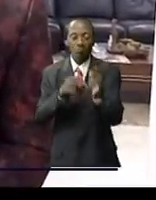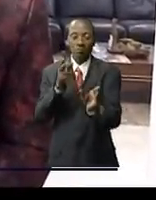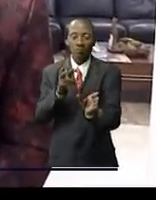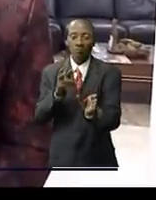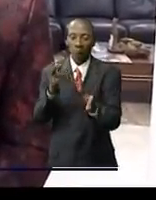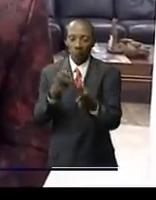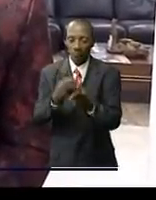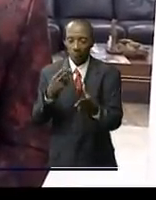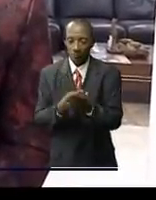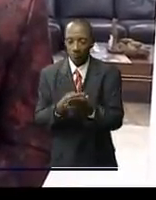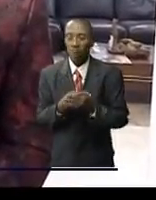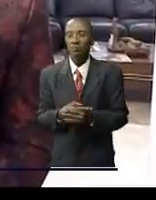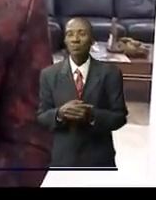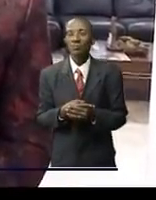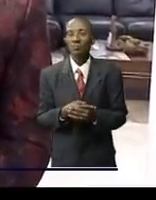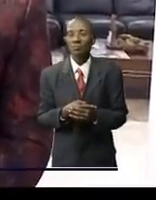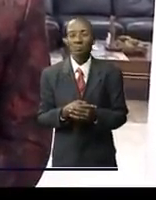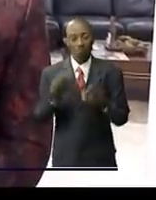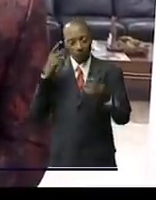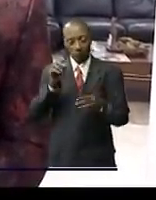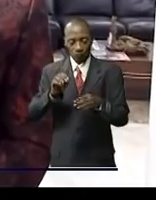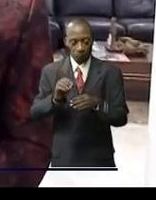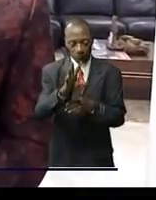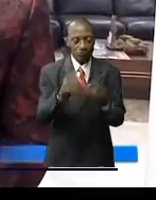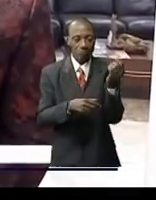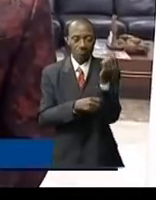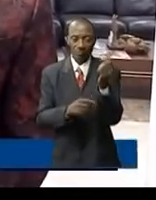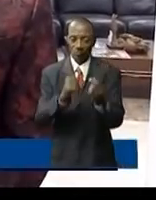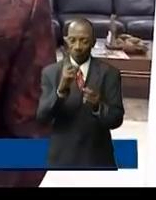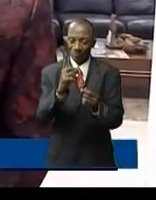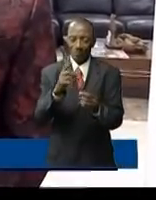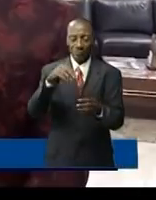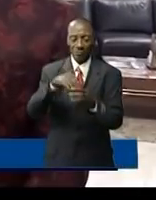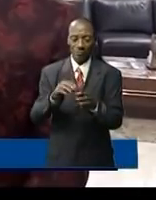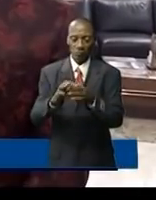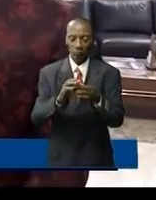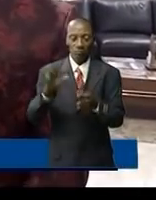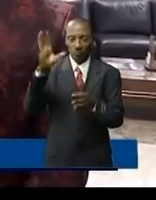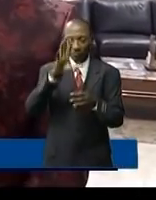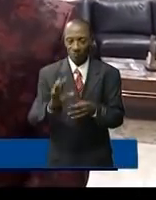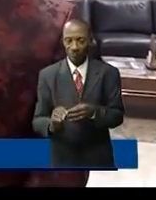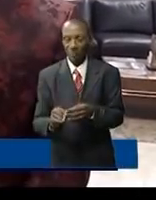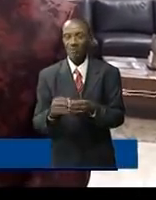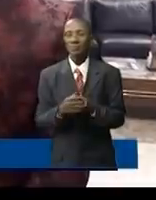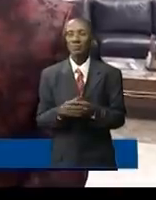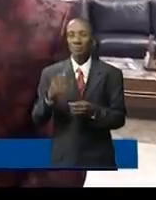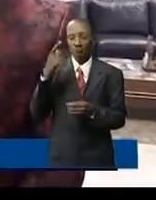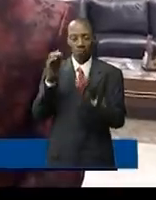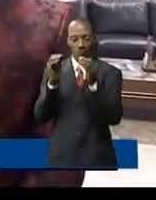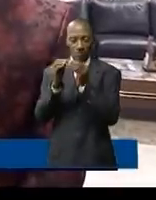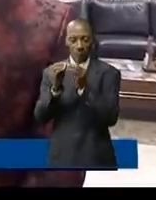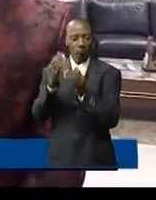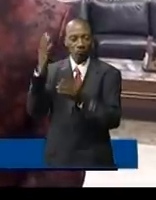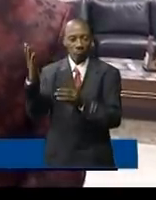envoyé spécial à l'Union africaine et mettre en place un sujet spécial pour les crèmes solaires les vignettes solaires